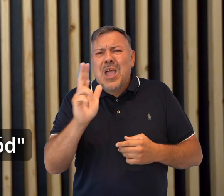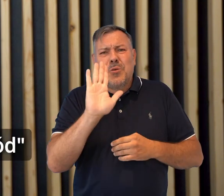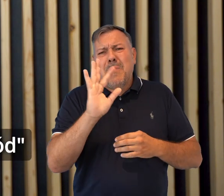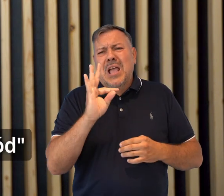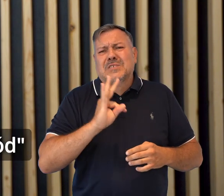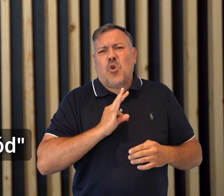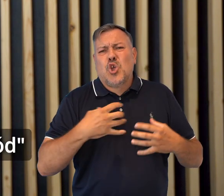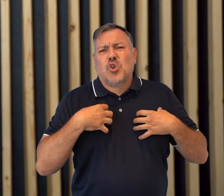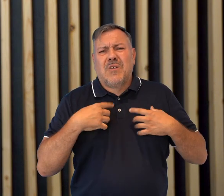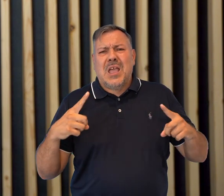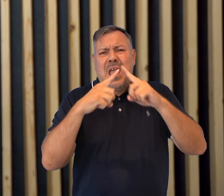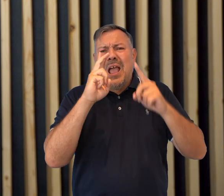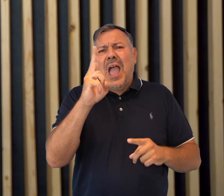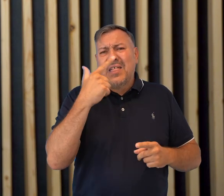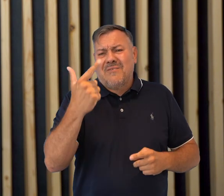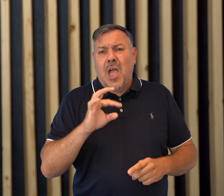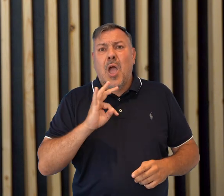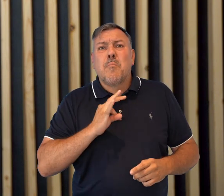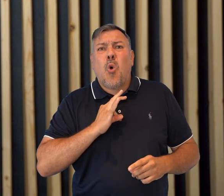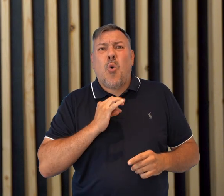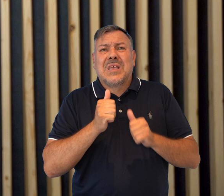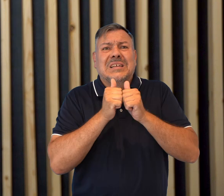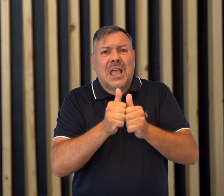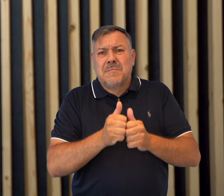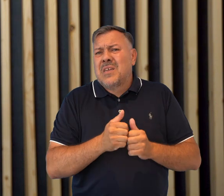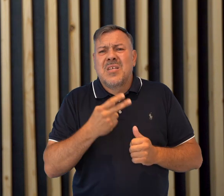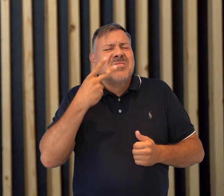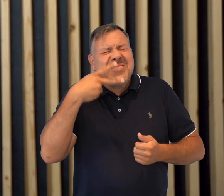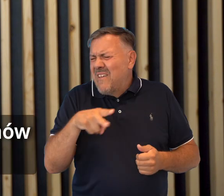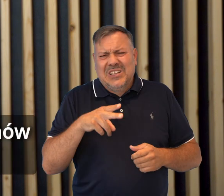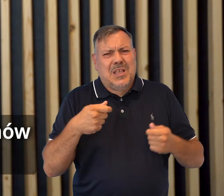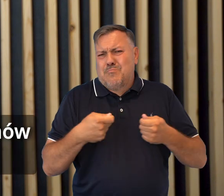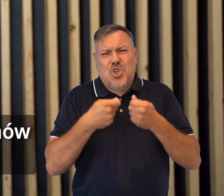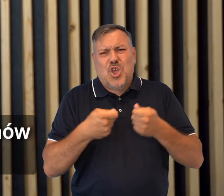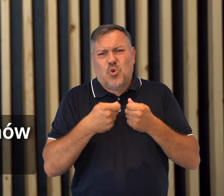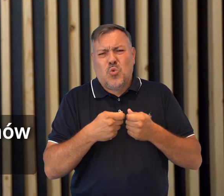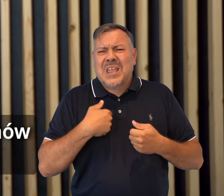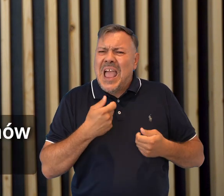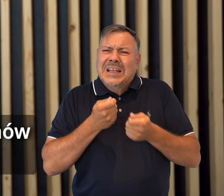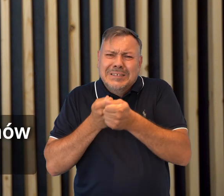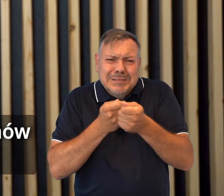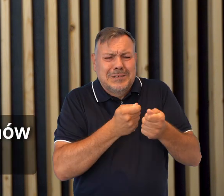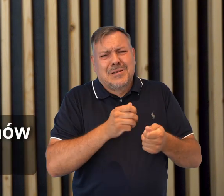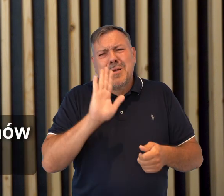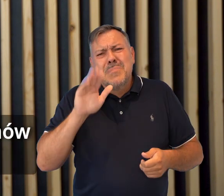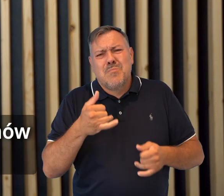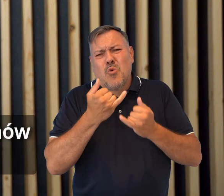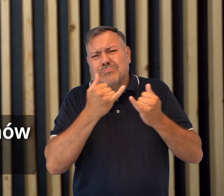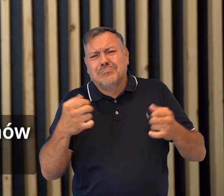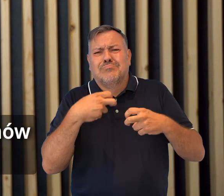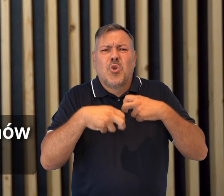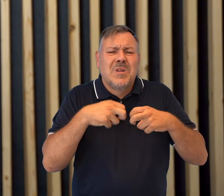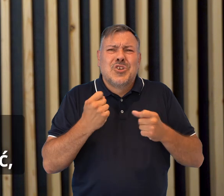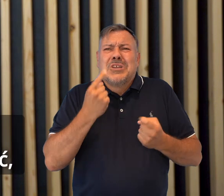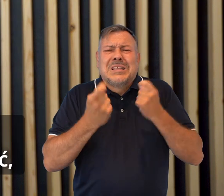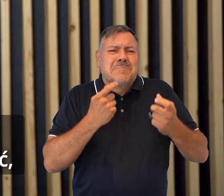hasło to nie widzę przeszkód i wszystkich zachęcam do tego, że nawet pomimo swoich problemów i tego, że czasem